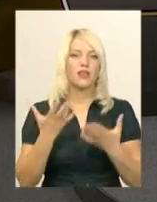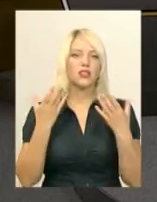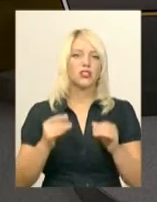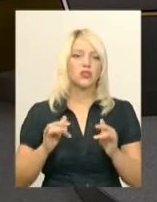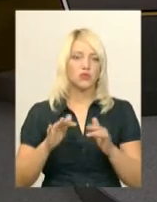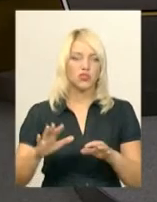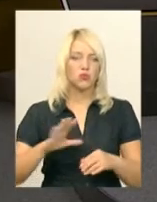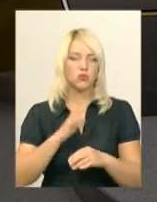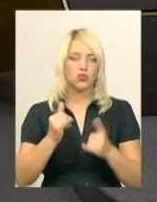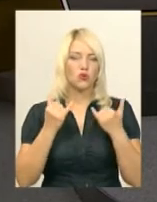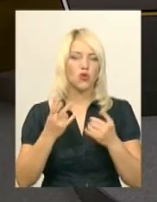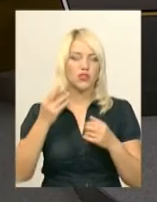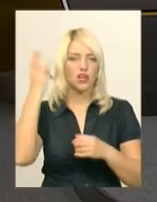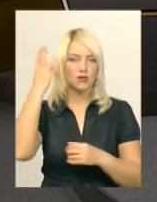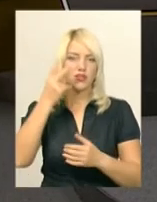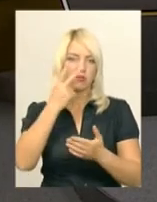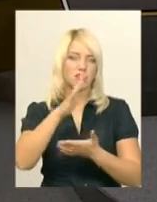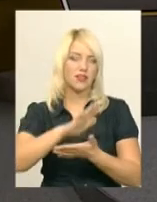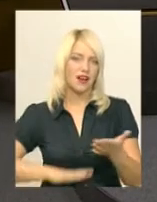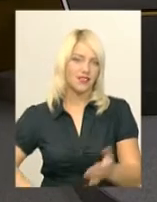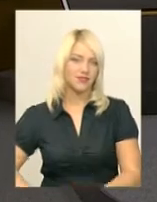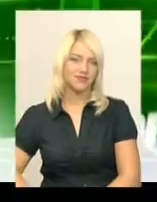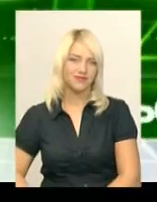відбулися сьогодні на Хмельниччині – дивимося далі.